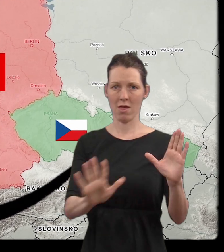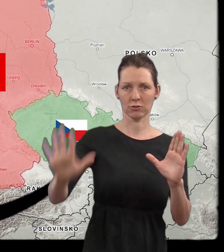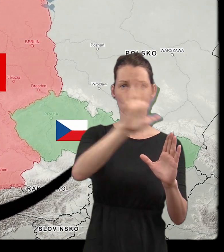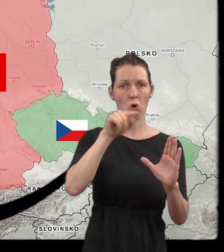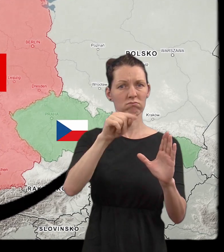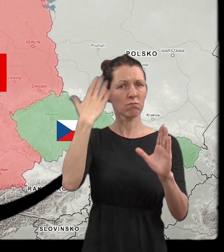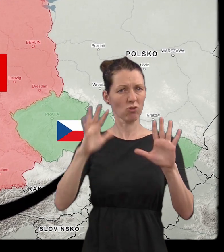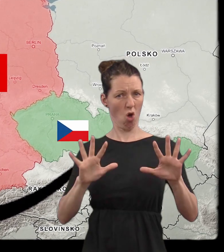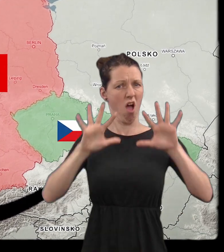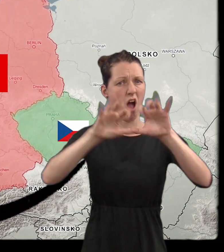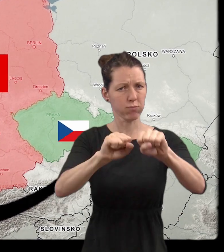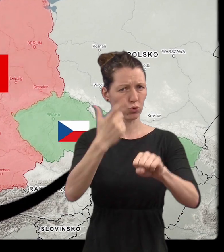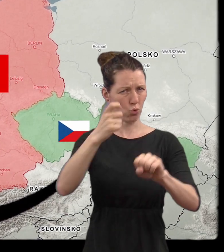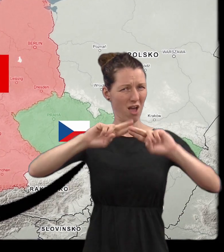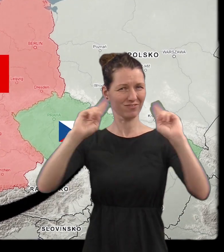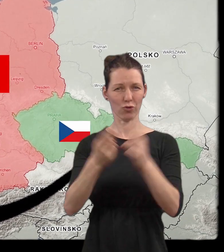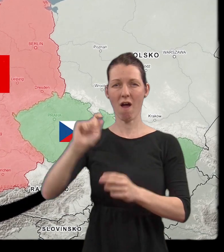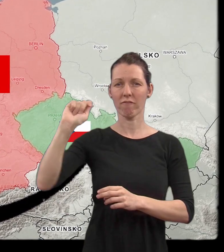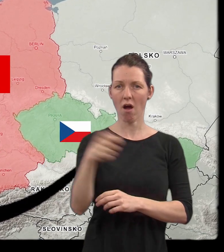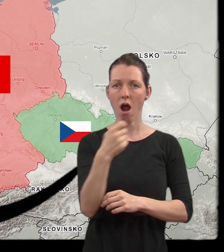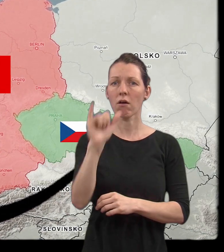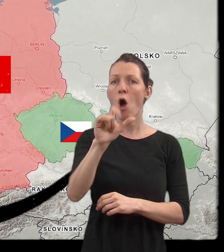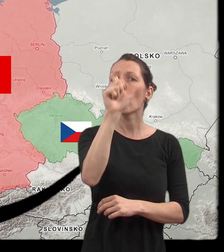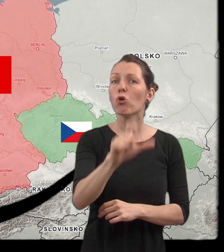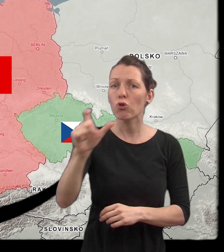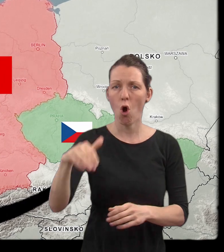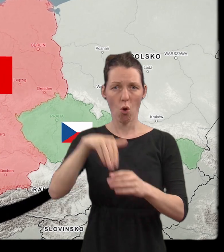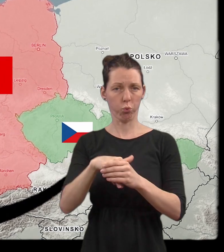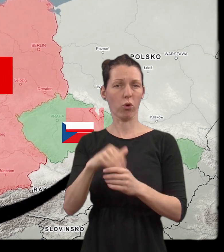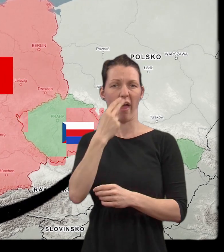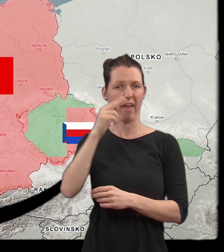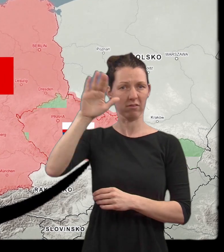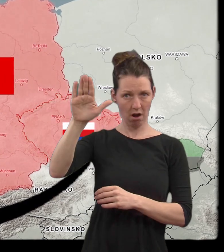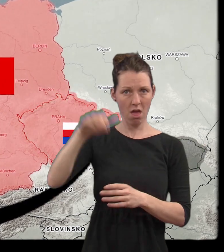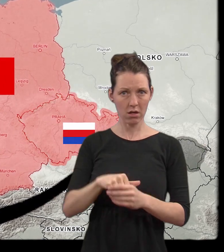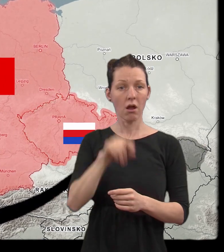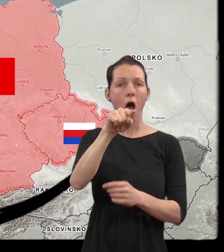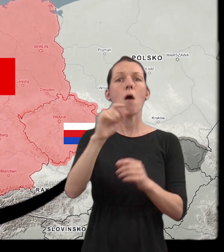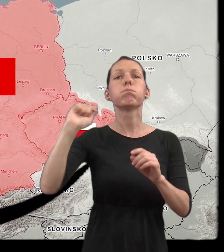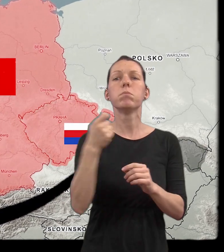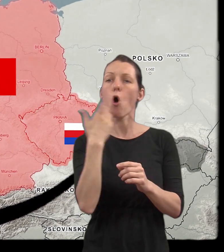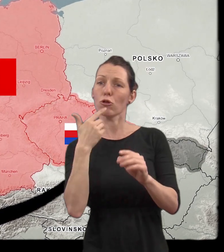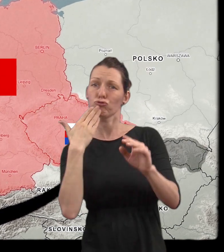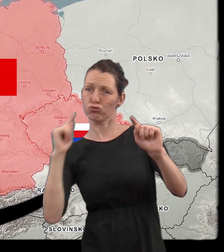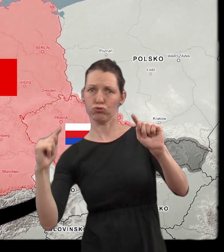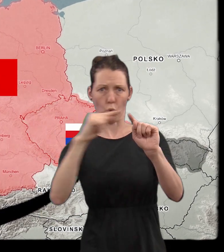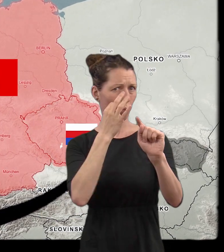bojovat nemohli. A chtěli se podílet na osvobození okupovaného Československa.